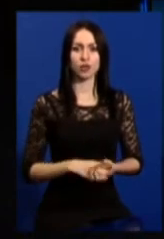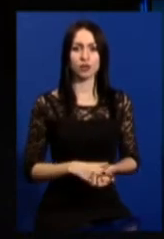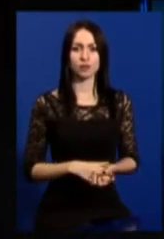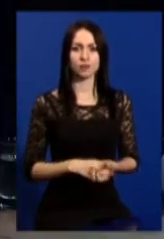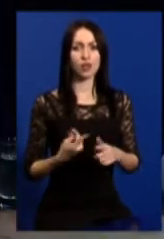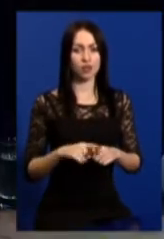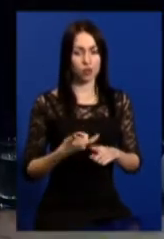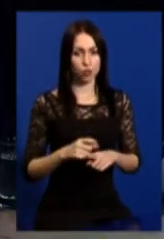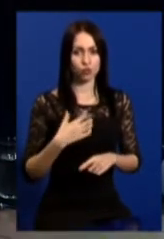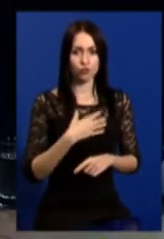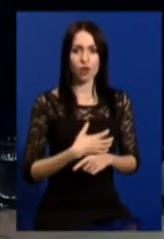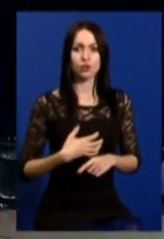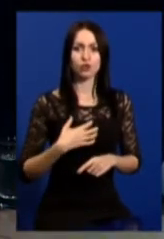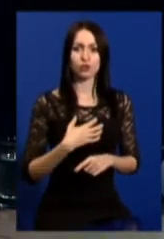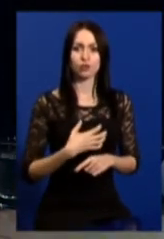Це дуже важливо.